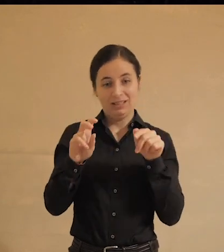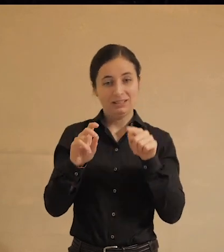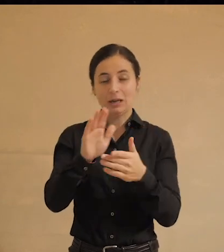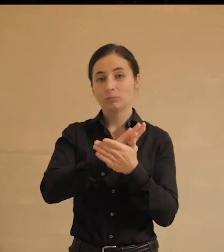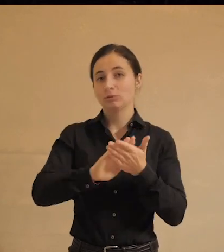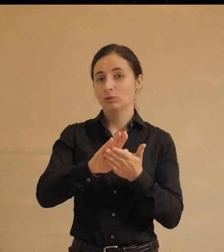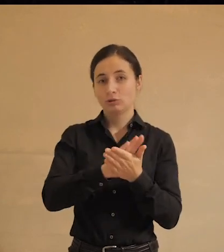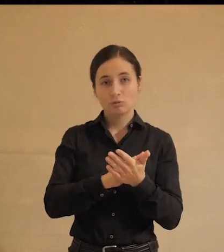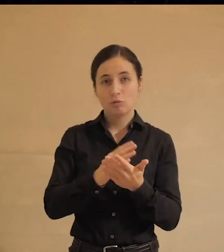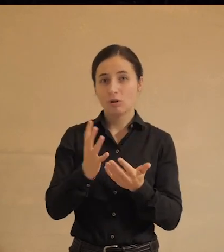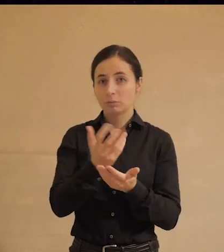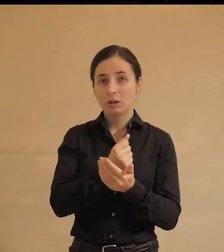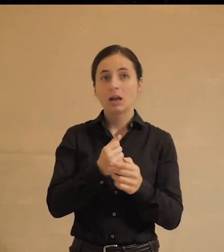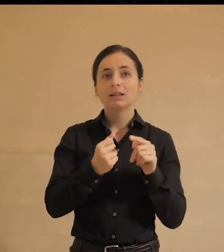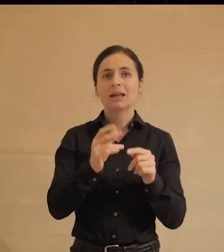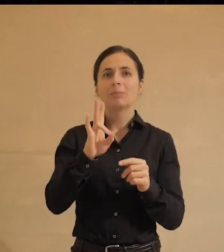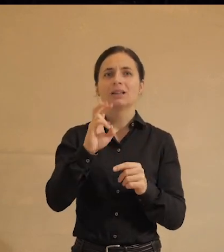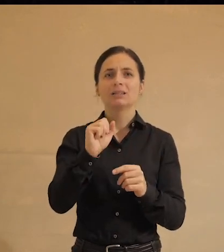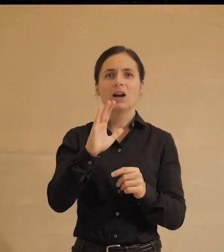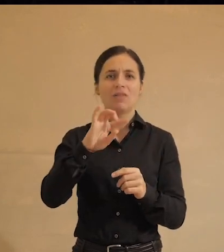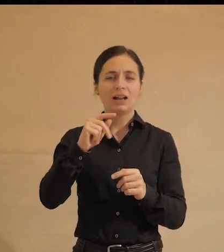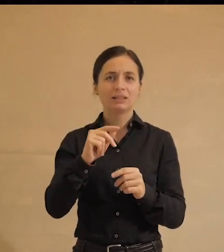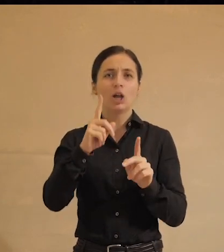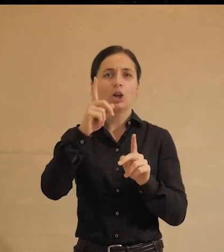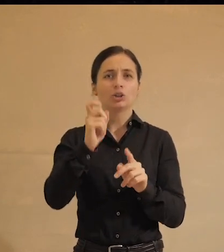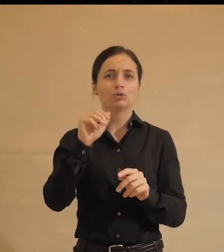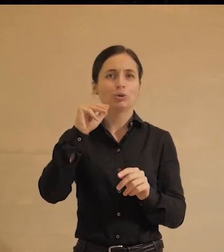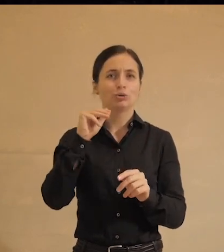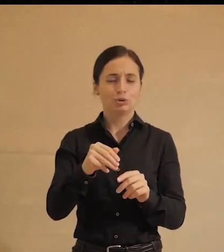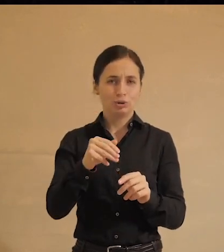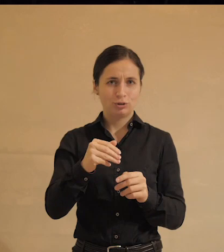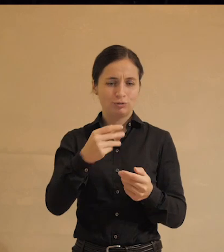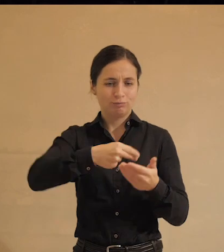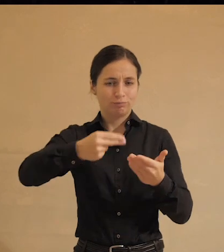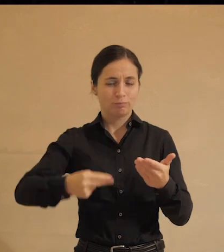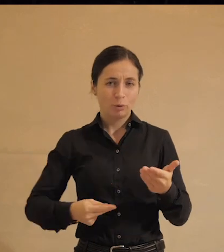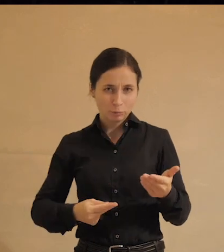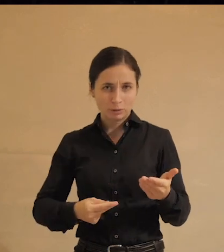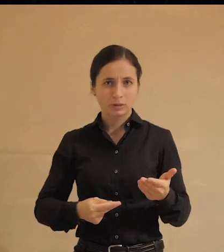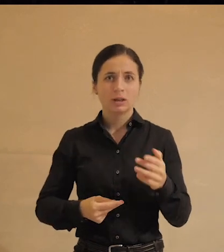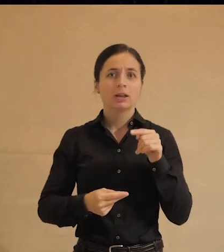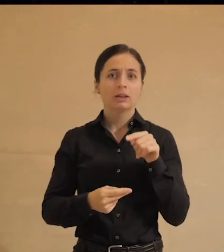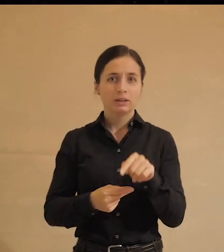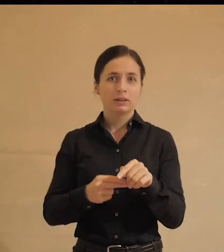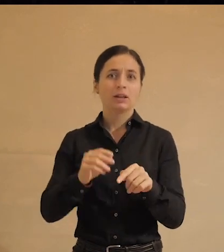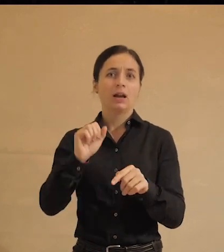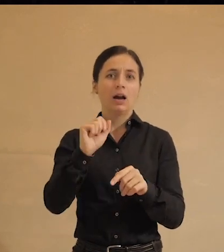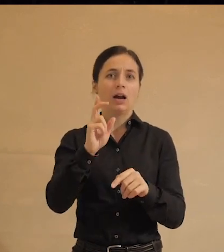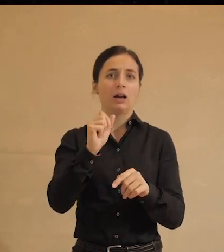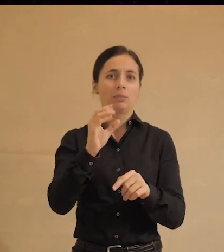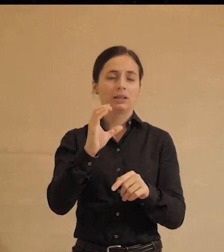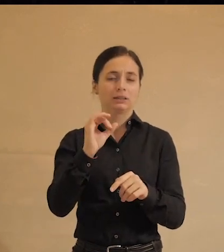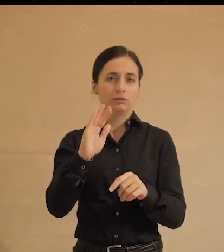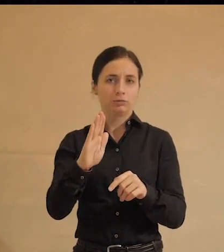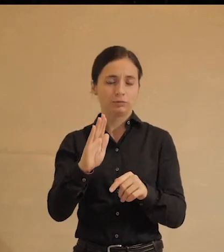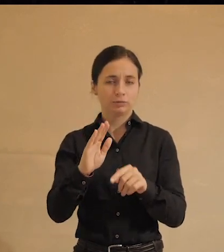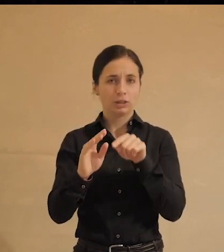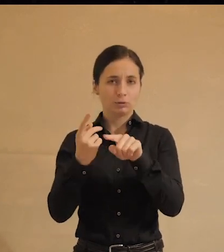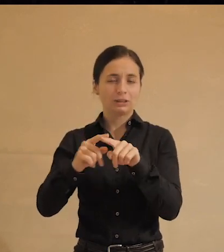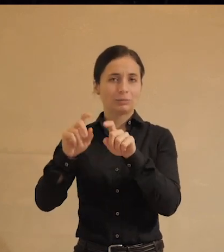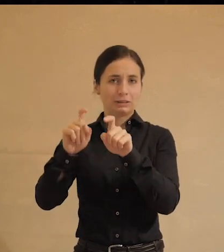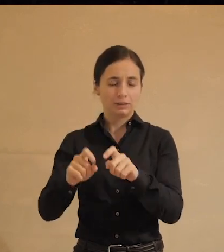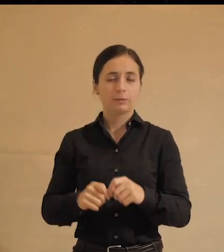Там Навальный пару-тройку раз набирал по 100 тысяч подписей, после чего ему отказывала правительственная комиссия под руководством того самого Абазова, который сам теперь сидит. Вот